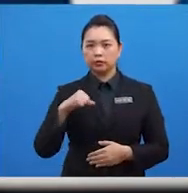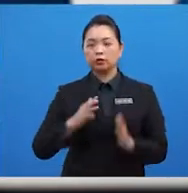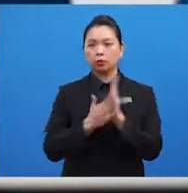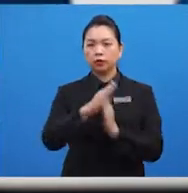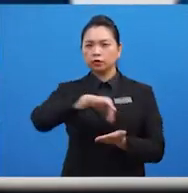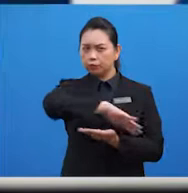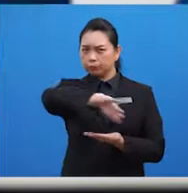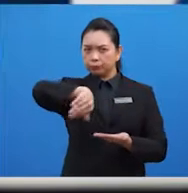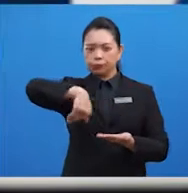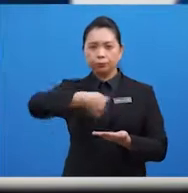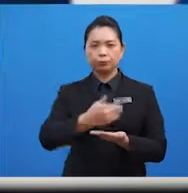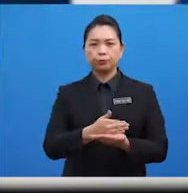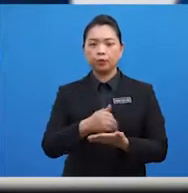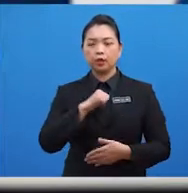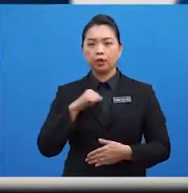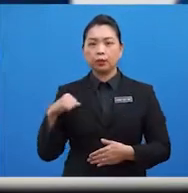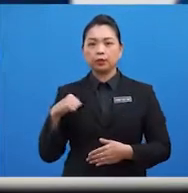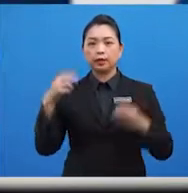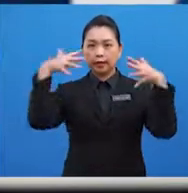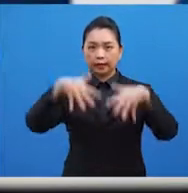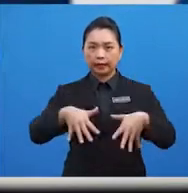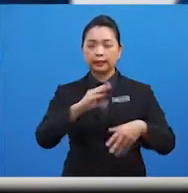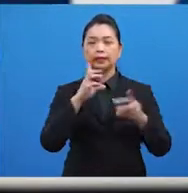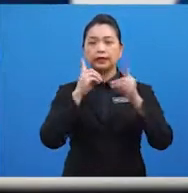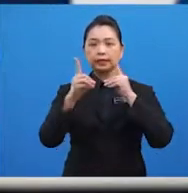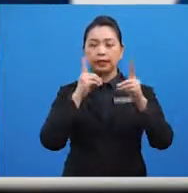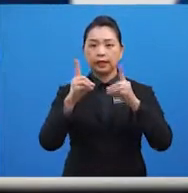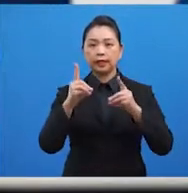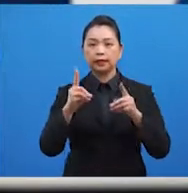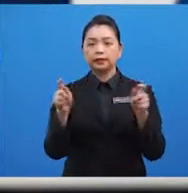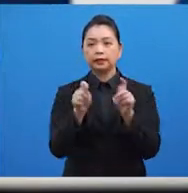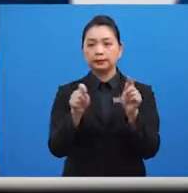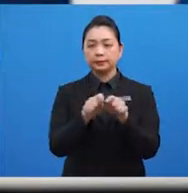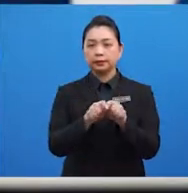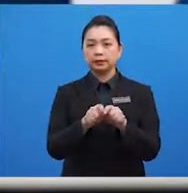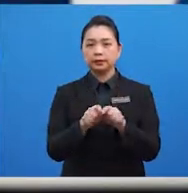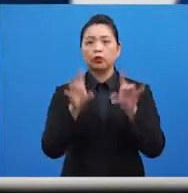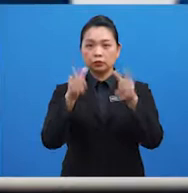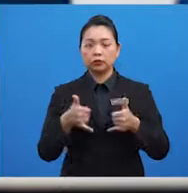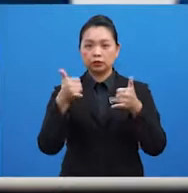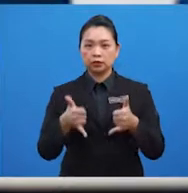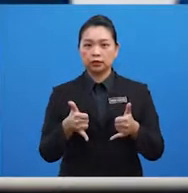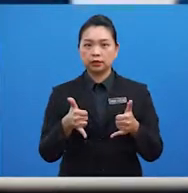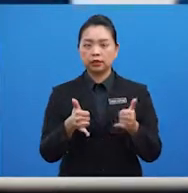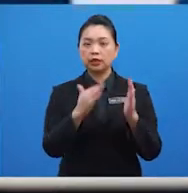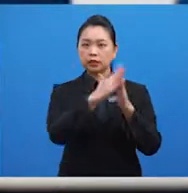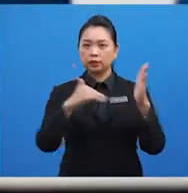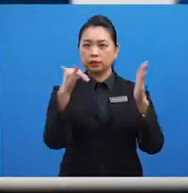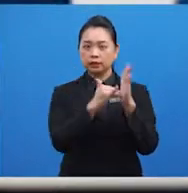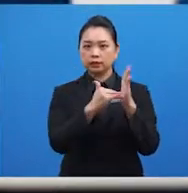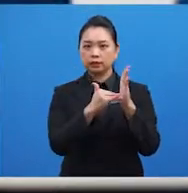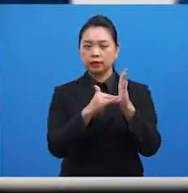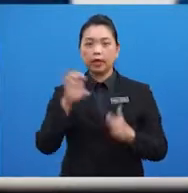ASEAN dan rakan dialog ASEAN seperti Australia, New Zealand, Kesatuan Eropah,